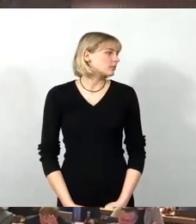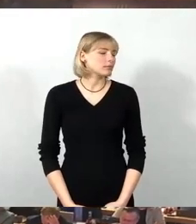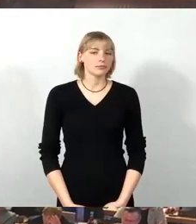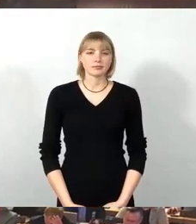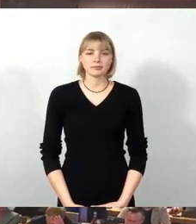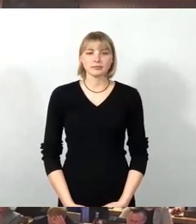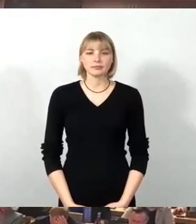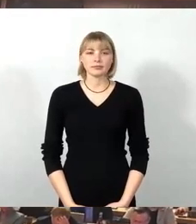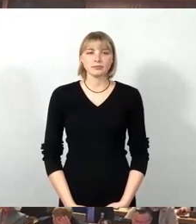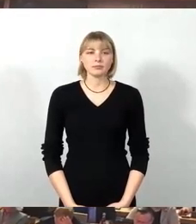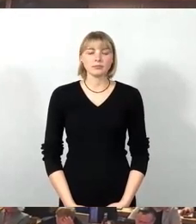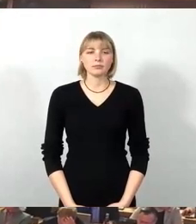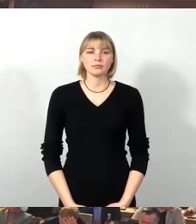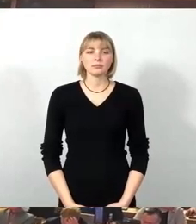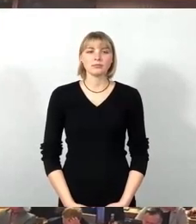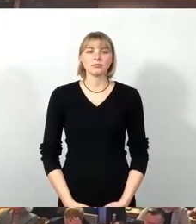Tja, was sagt er nun?